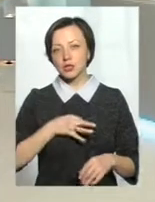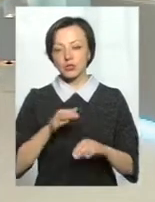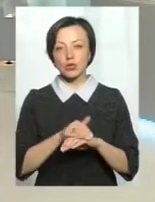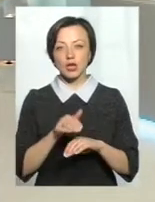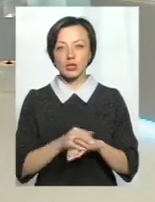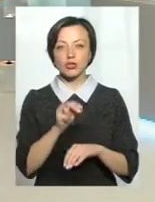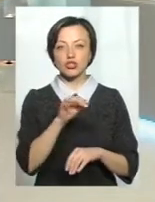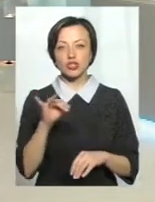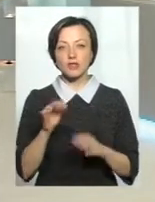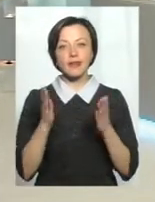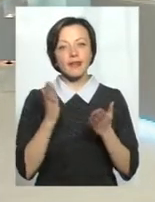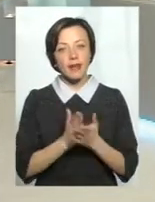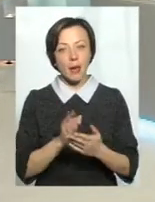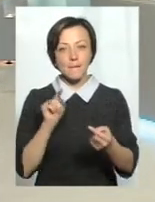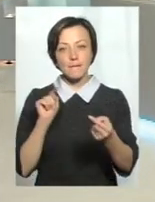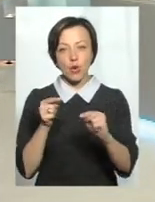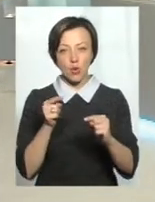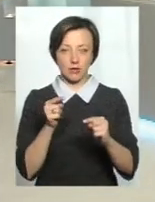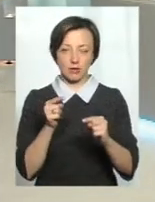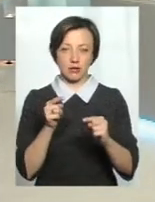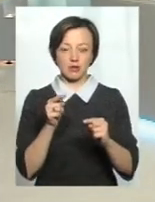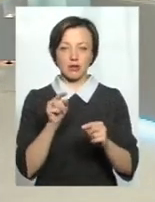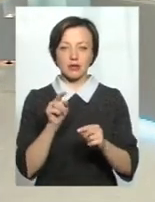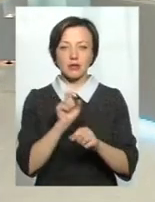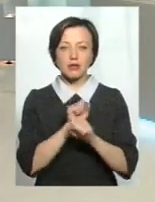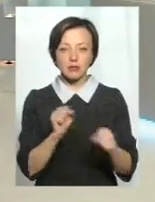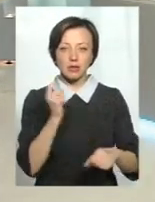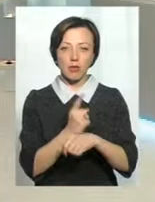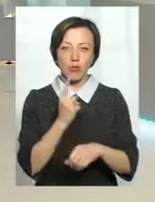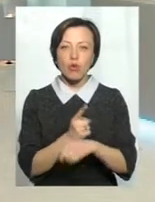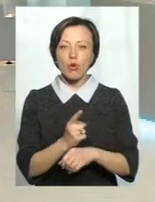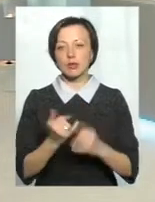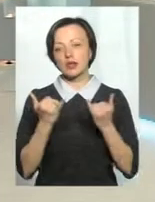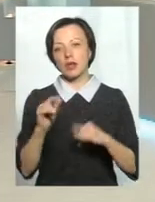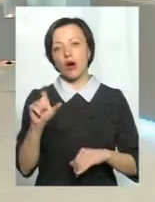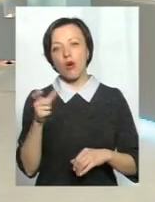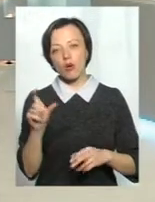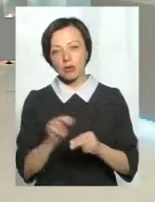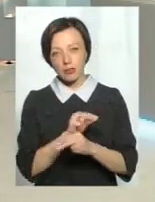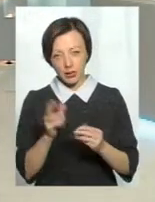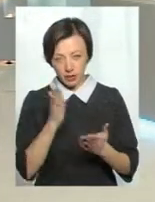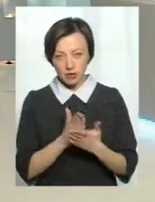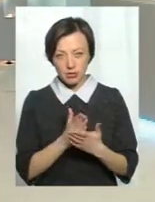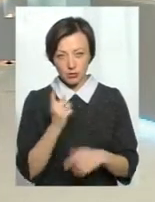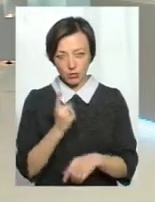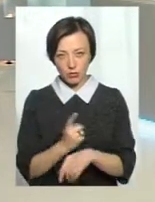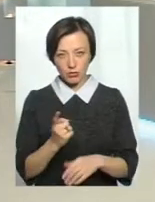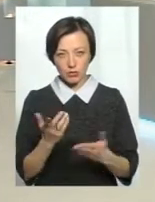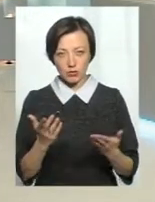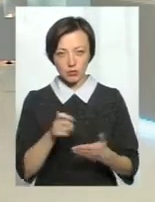чи є протипоказання для голкотерапії, чи загалом для рефлексотерапії? Є протипоказання?